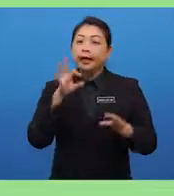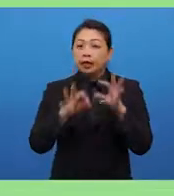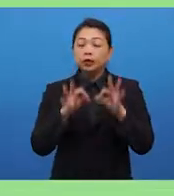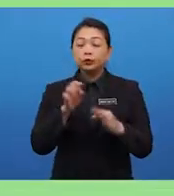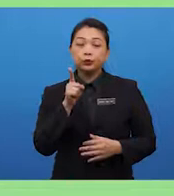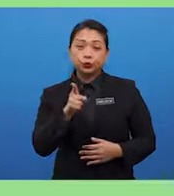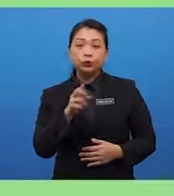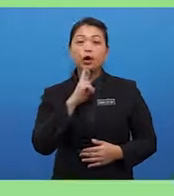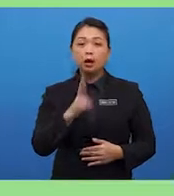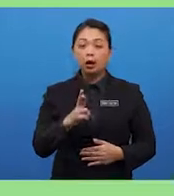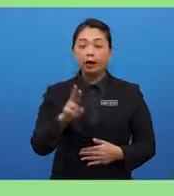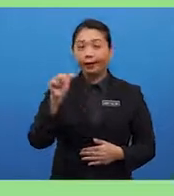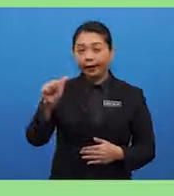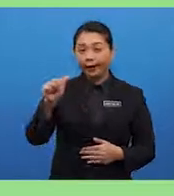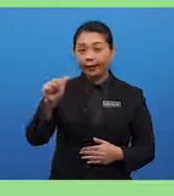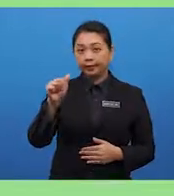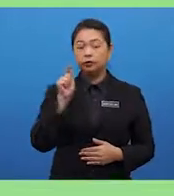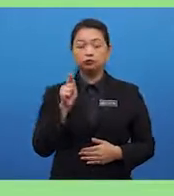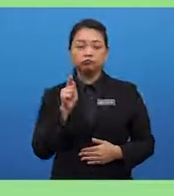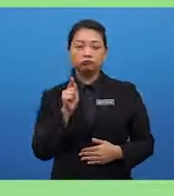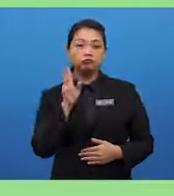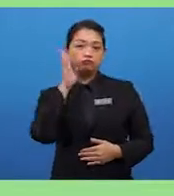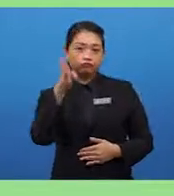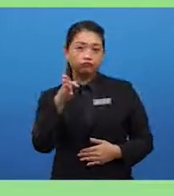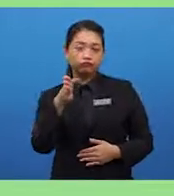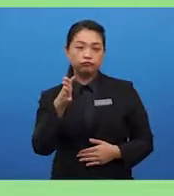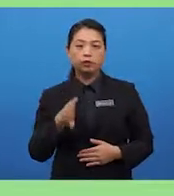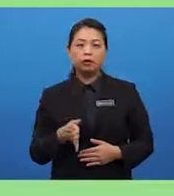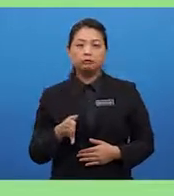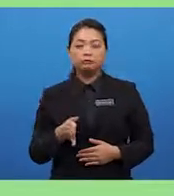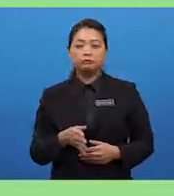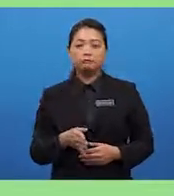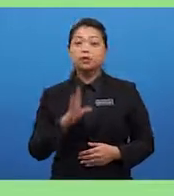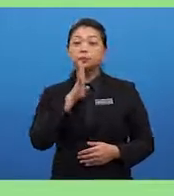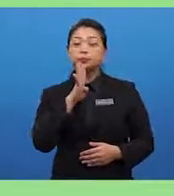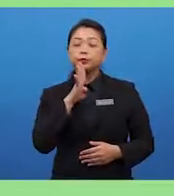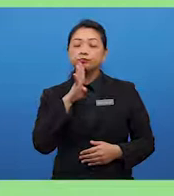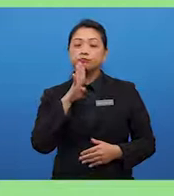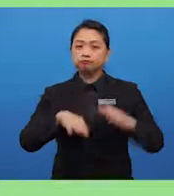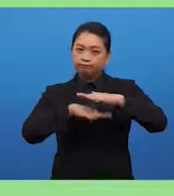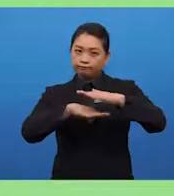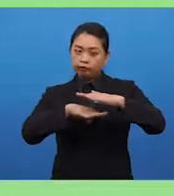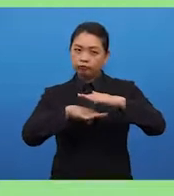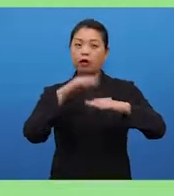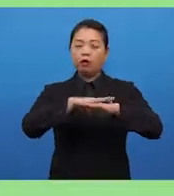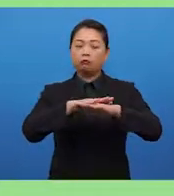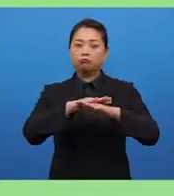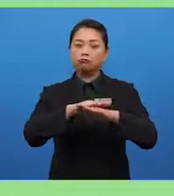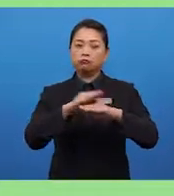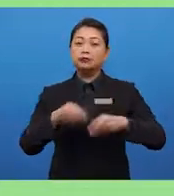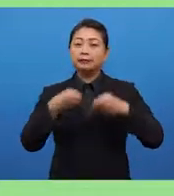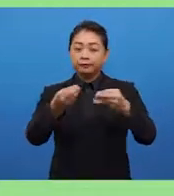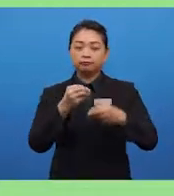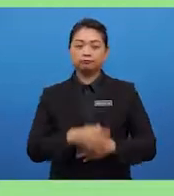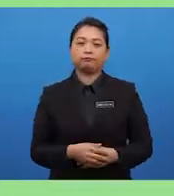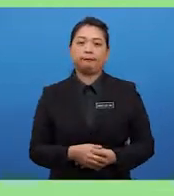are candidate A, you will be speaking based on the point given to candidate A. Now, looking